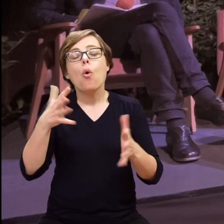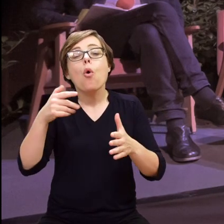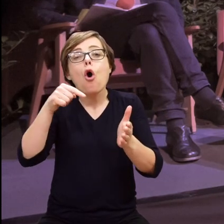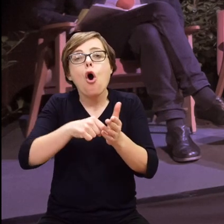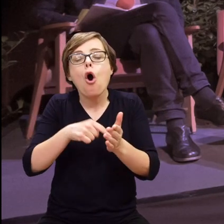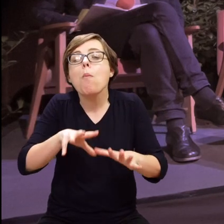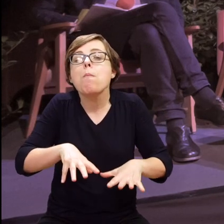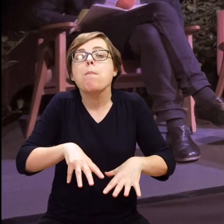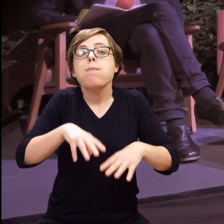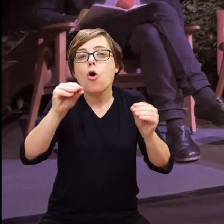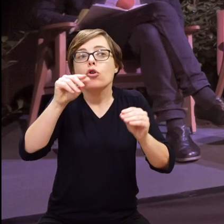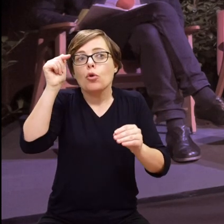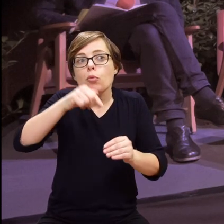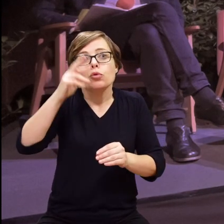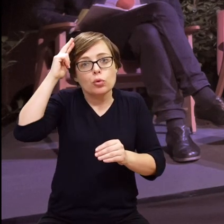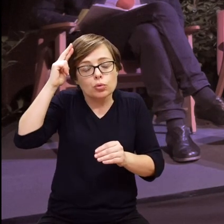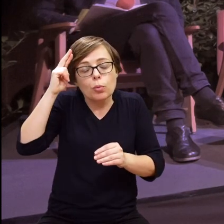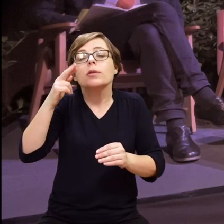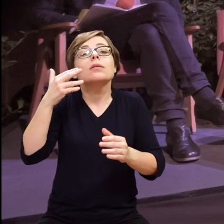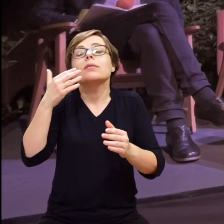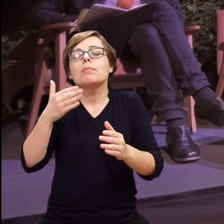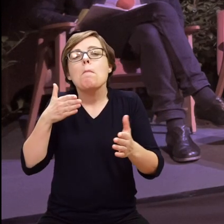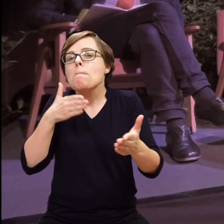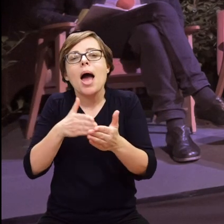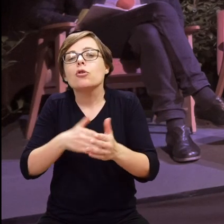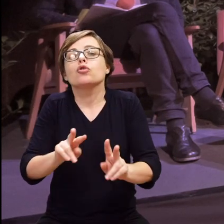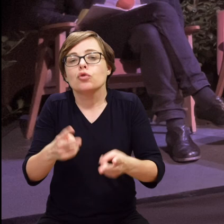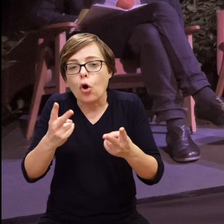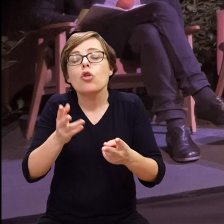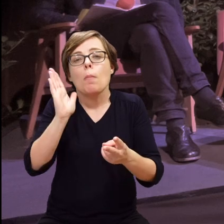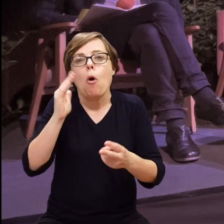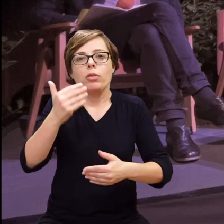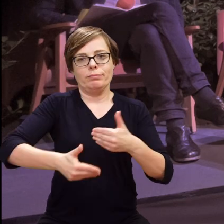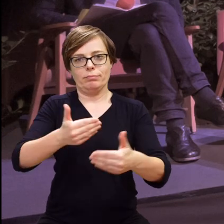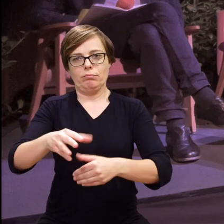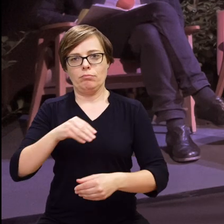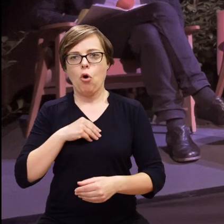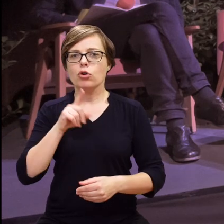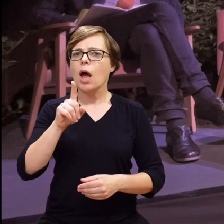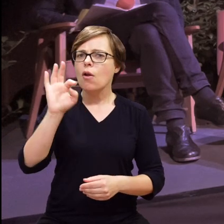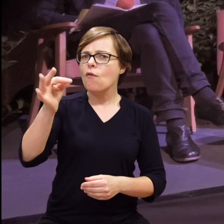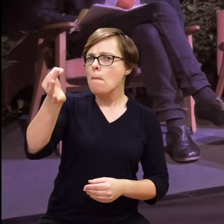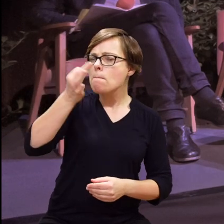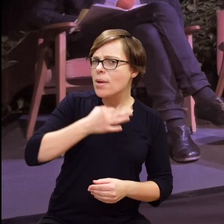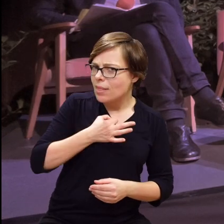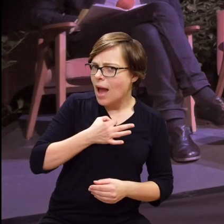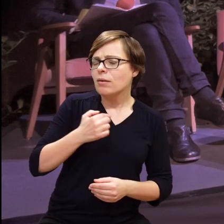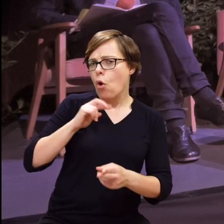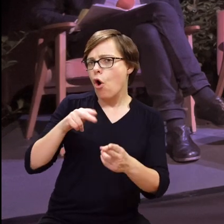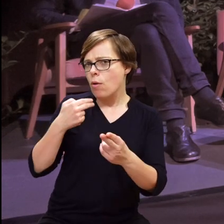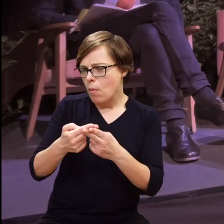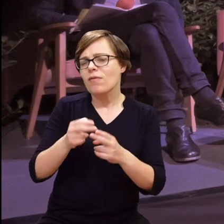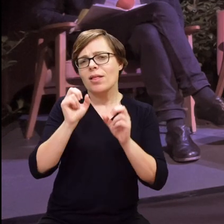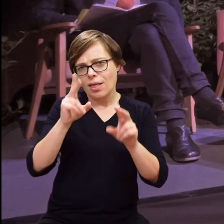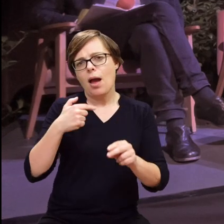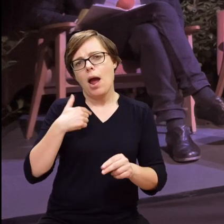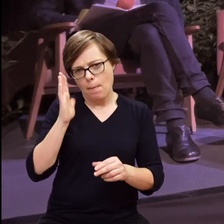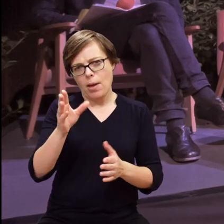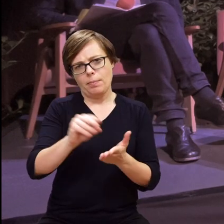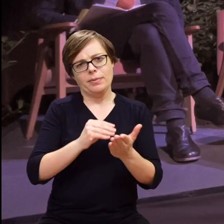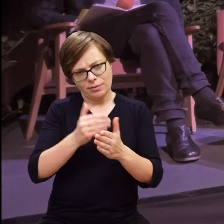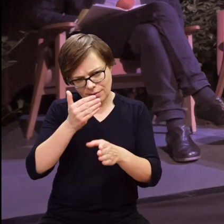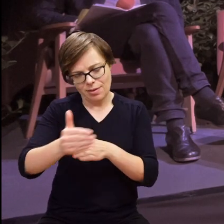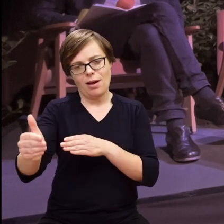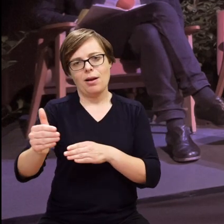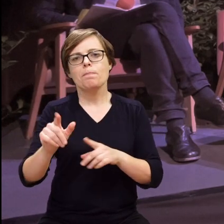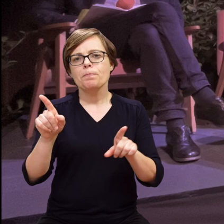się musi wydarzyć na początku, żeby zrozumieć, na czym polegają te bariery, żeby iść dalej. Ale odpowiadając na to pytanie, myślę, że tak, że będę pisała